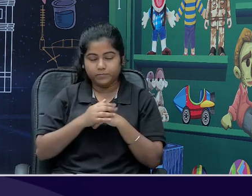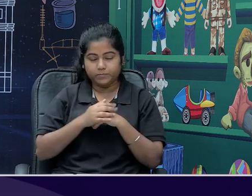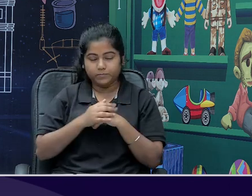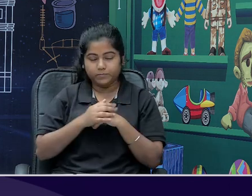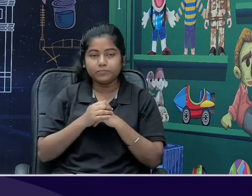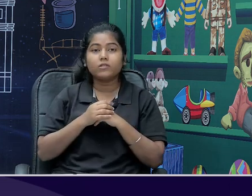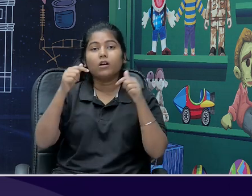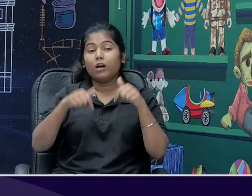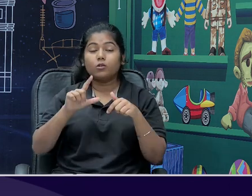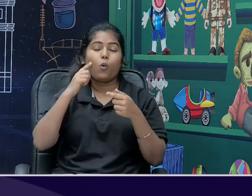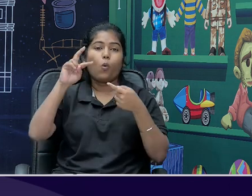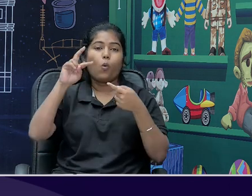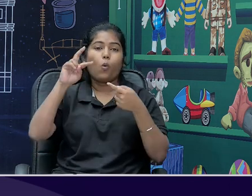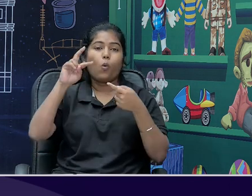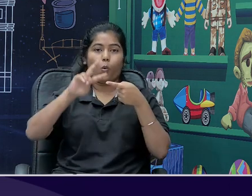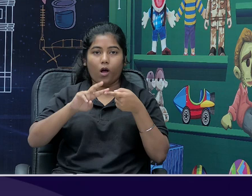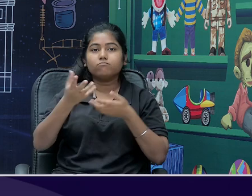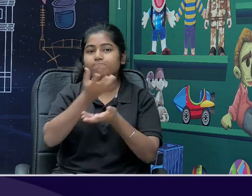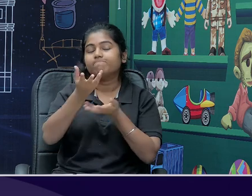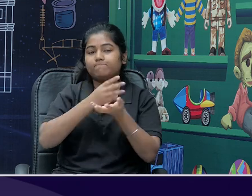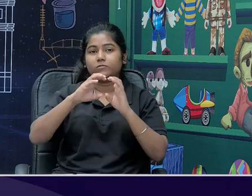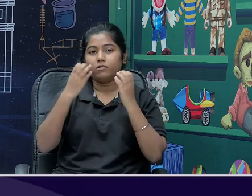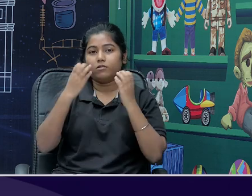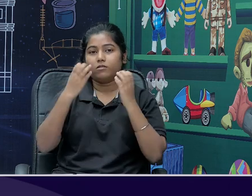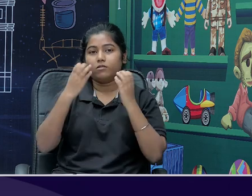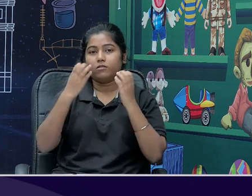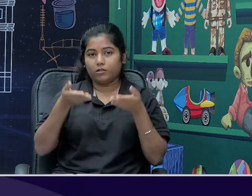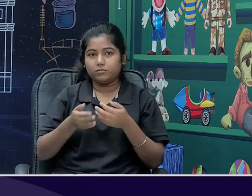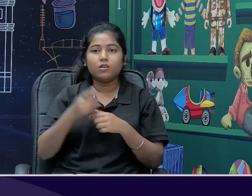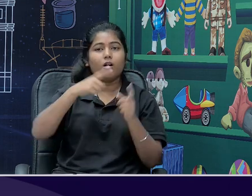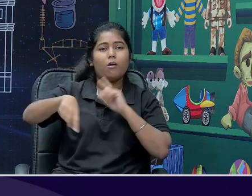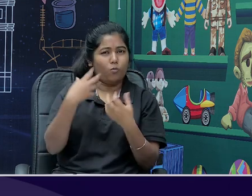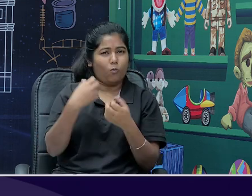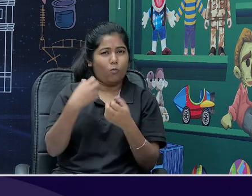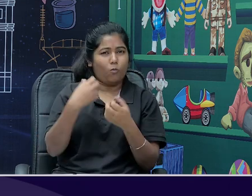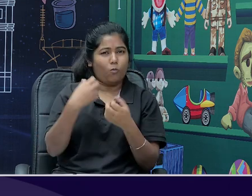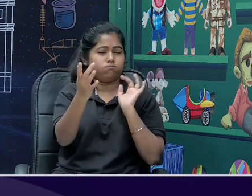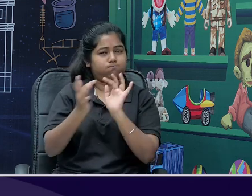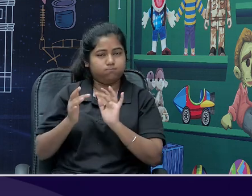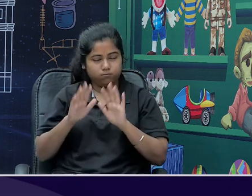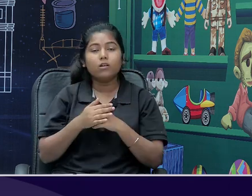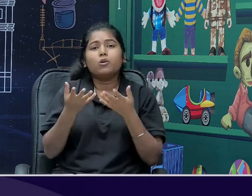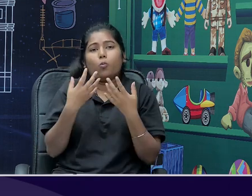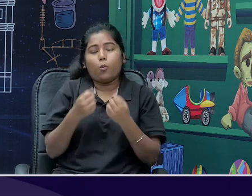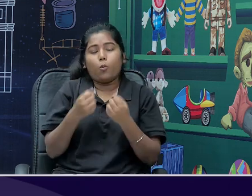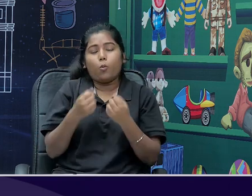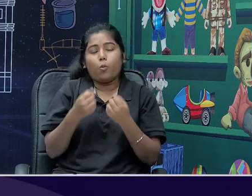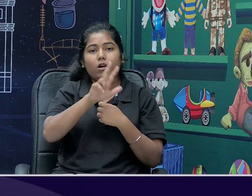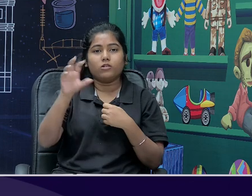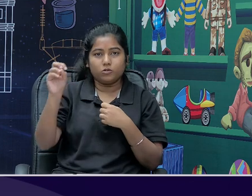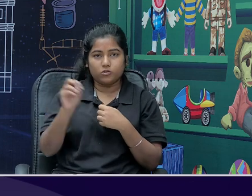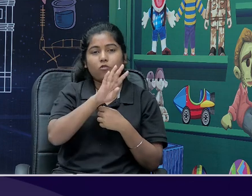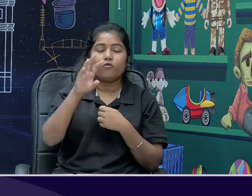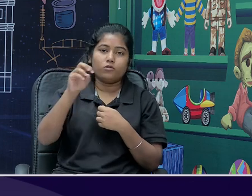डिसकेशन होने वाला है आज इस लाइव इंटरेक्टिव क्लास में आप भी इसका हिस्सा बन सकते हैं आप चाहें तो 8800-440